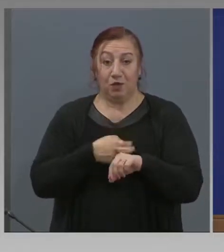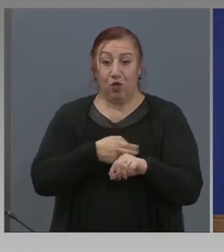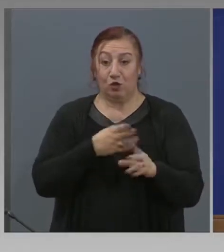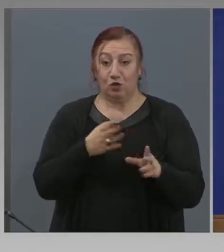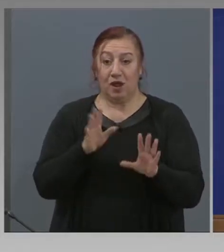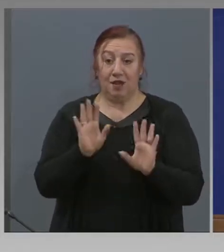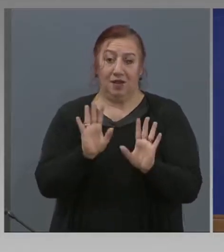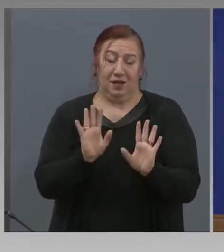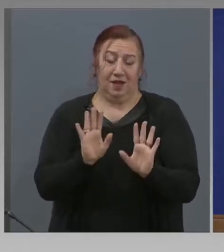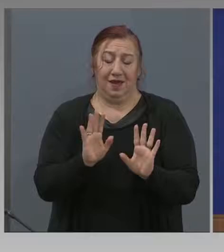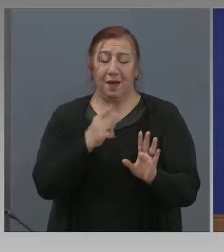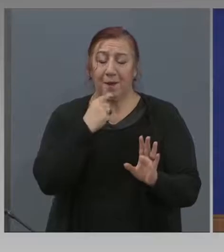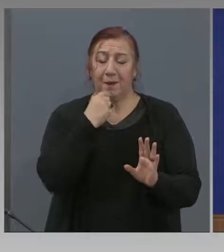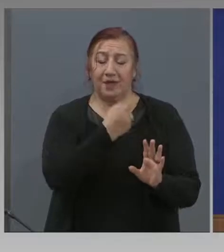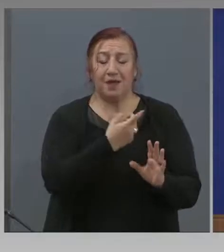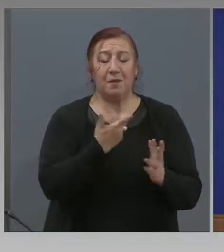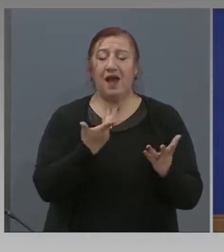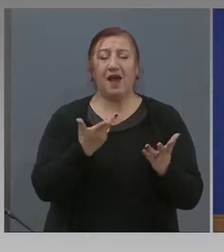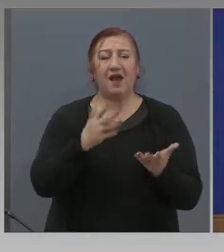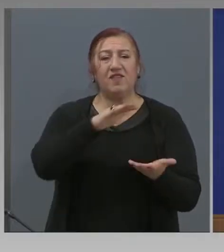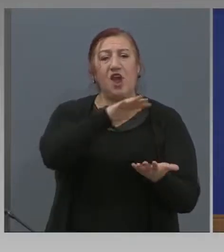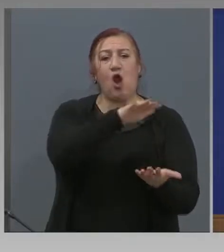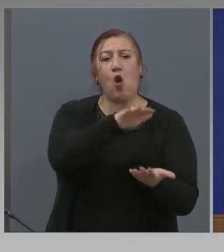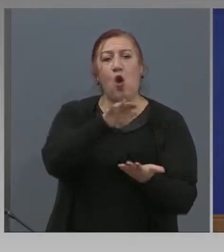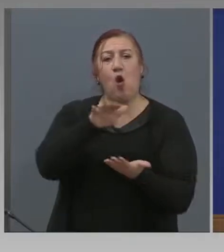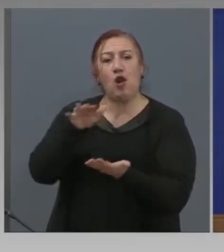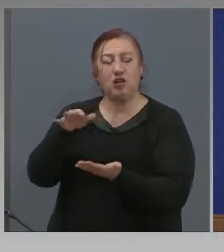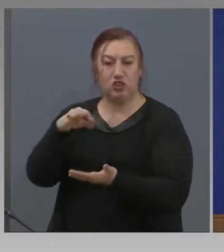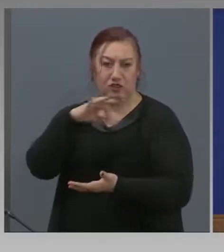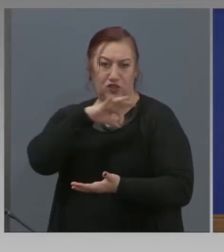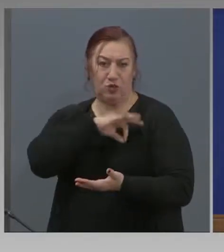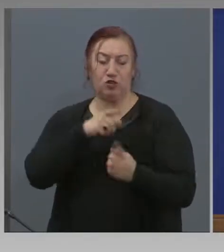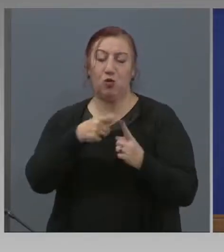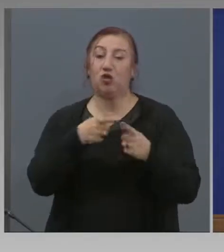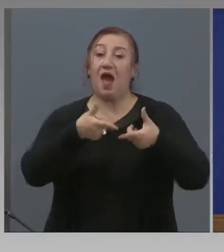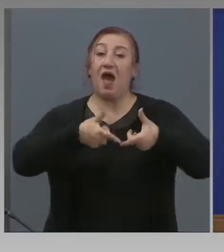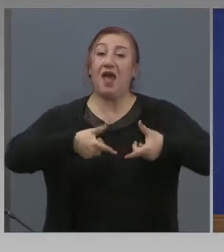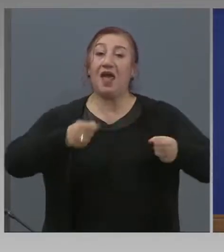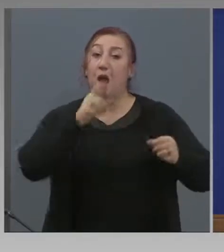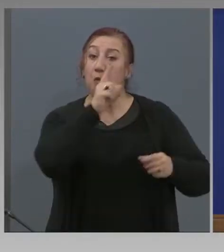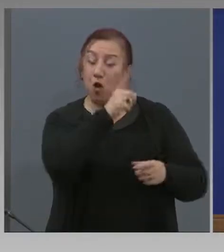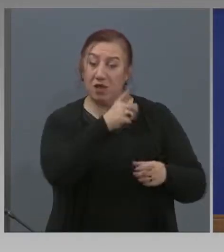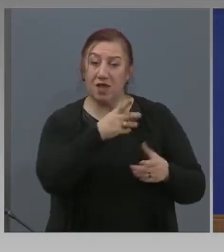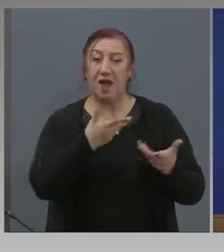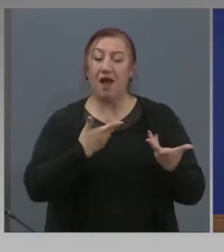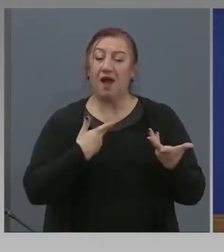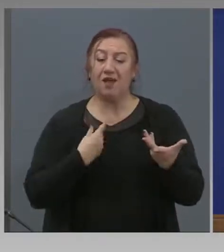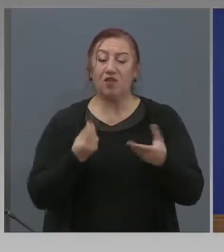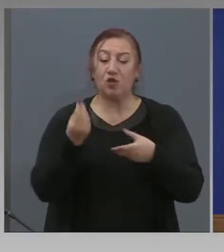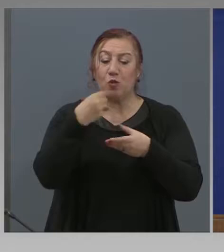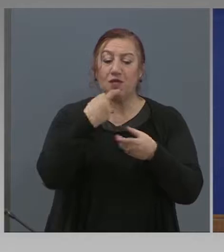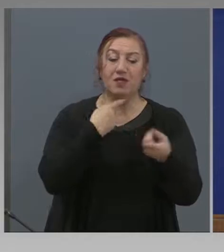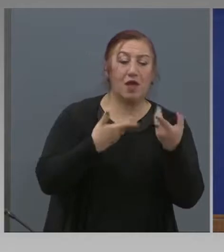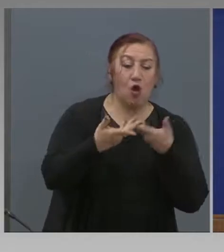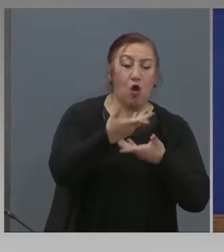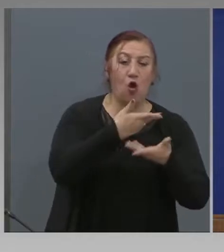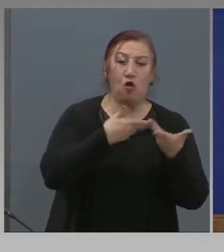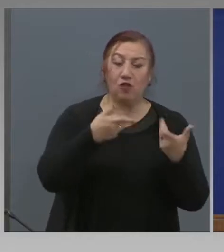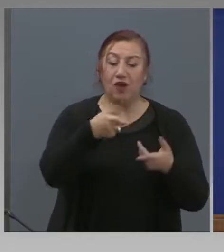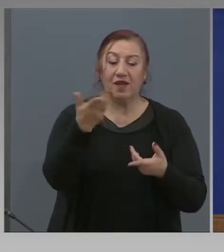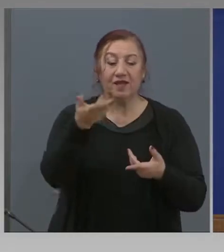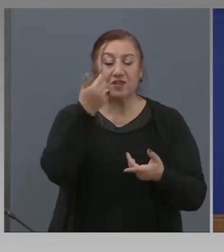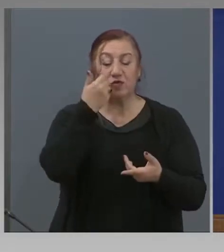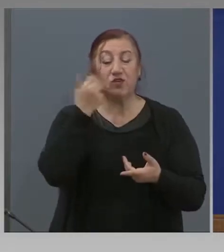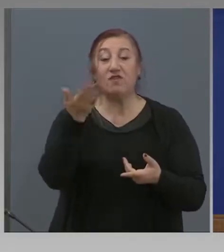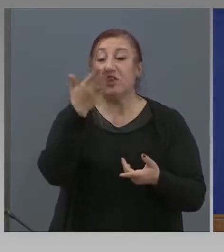дали лекува. Какви количества получаваме и какви оговорки имаме от тук, надатък, тъй като то се използва за вече заболели от